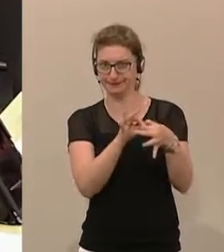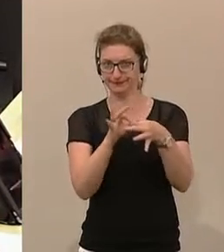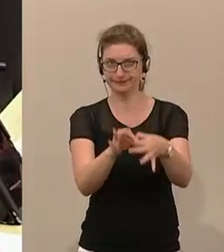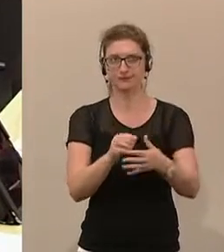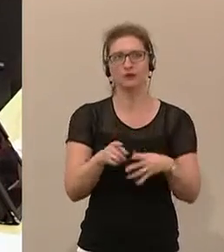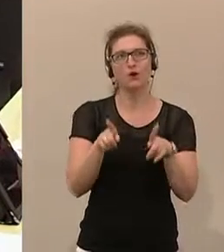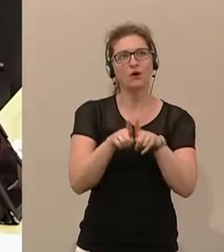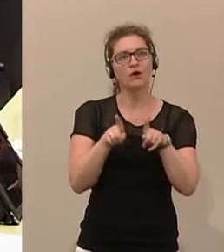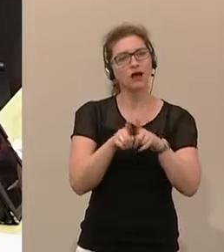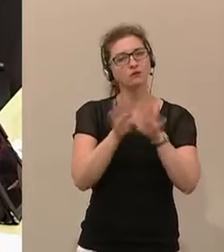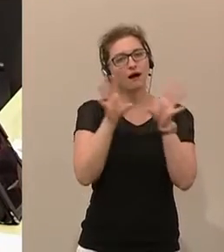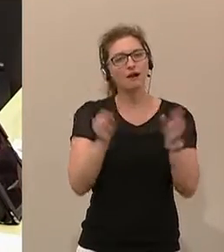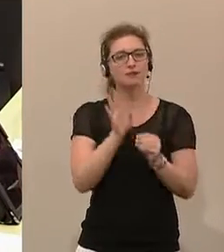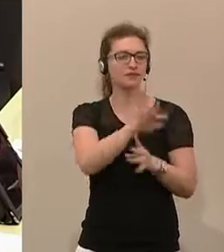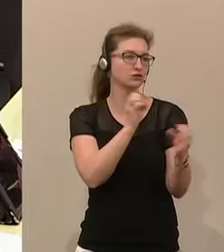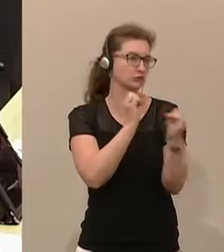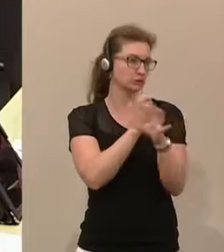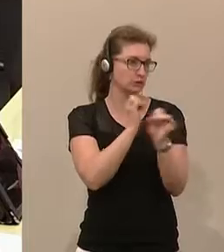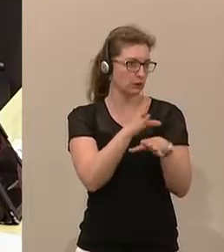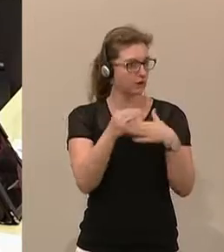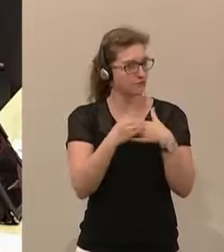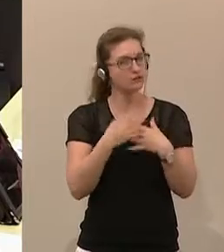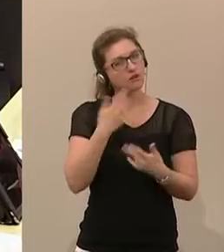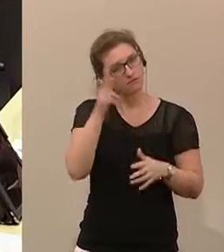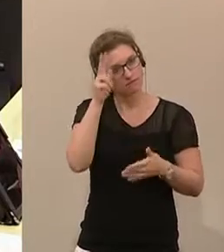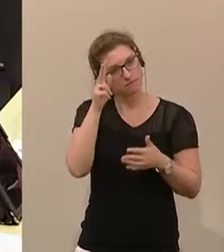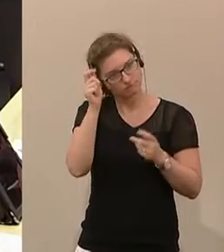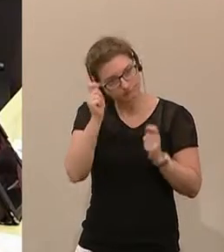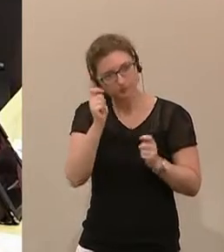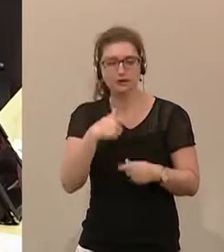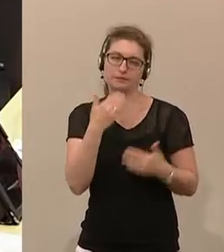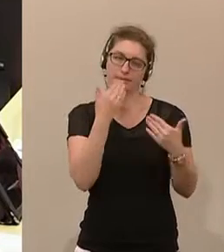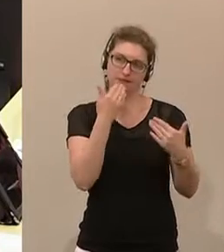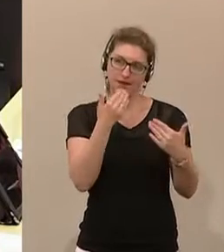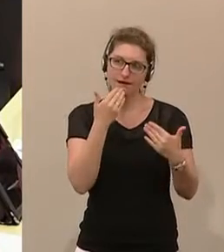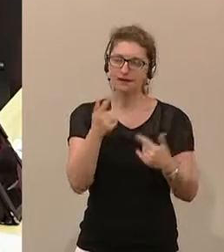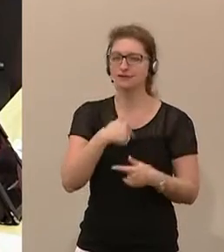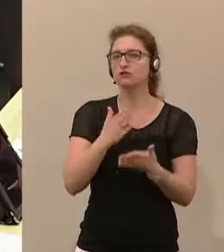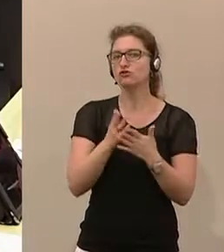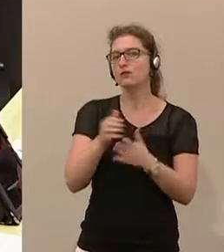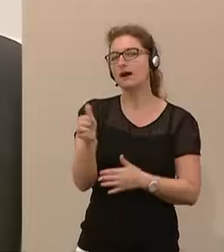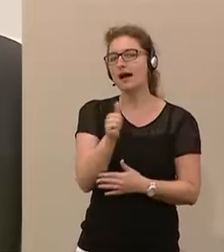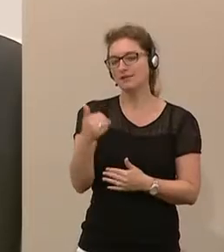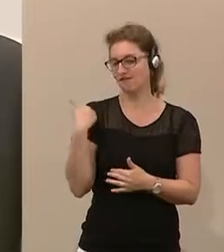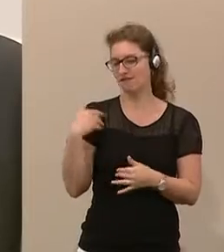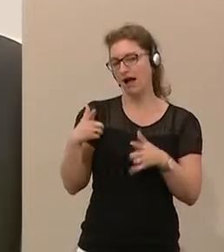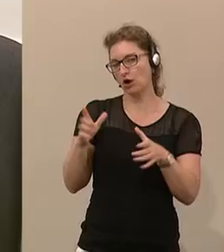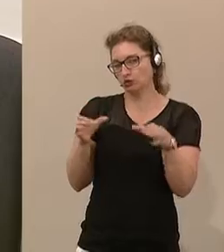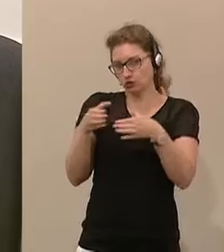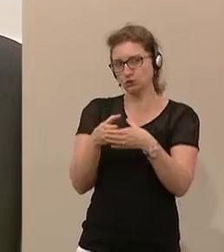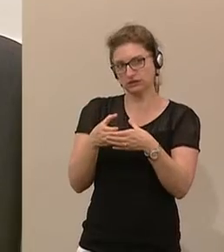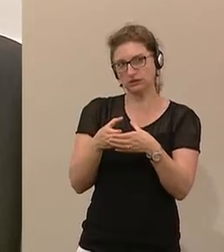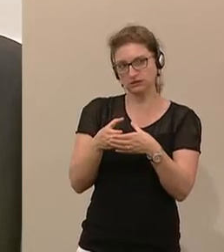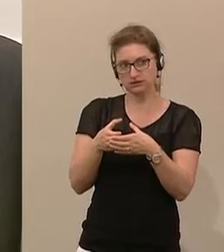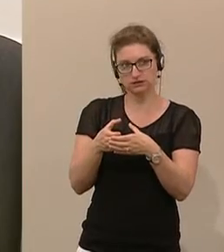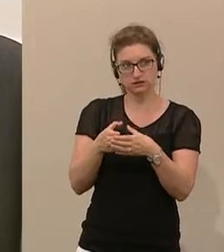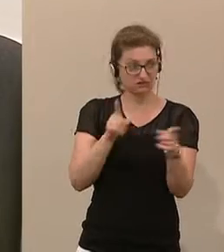generell für Ihre Rückmeldung und für Ihre Anerkennung bedanken. Und ich habe schon einmal den Dank, den Sie im Ausschuss unseren Mitarbeiterinnen